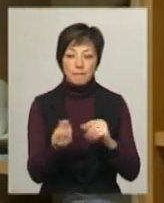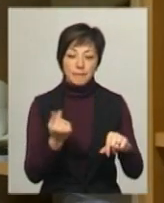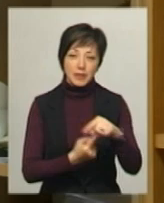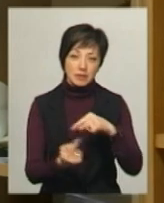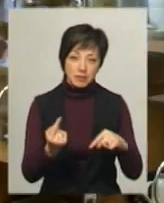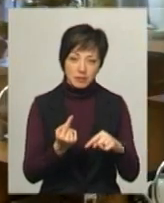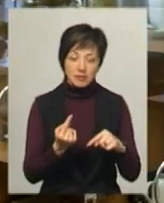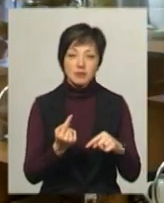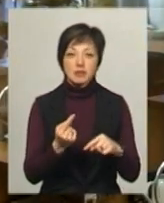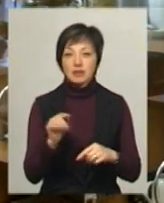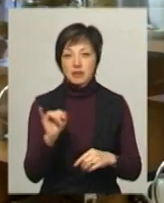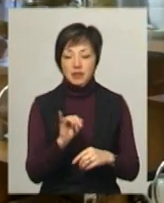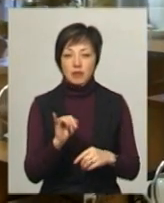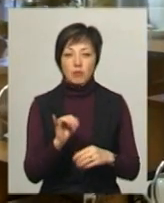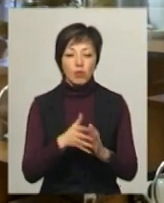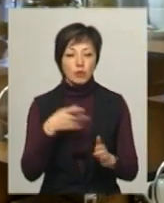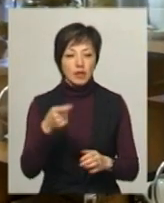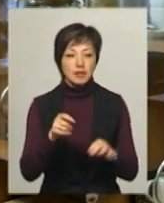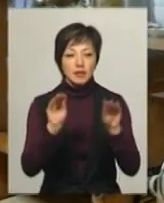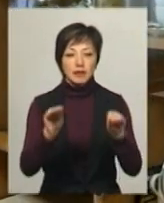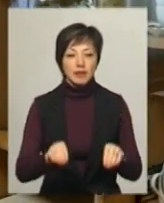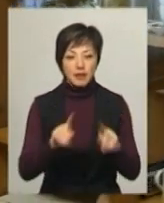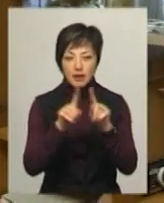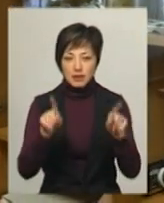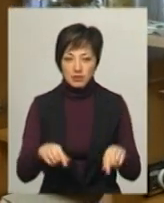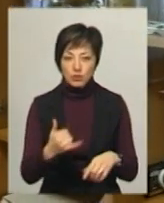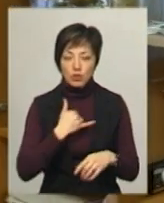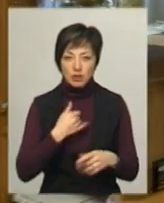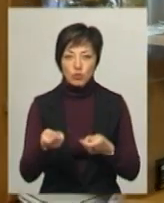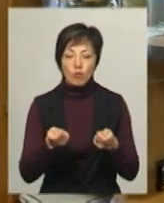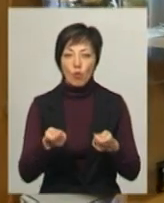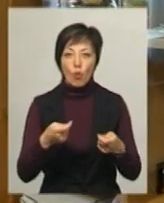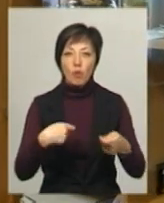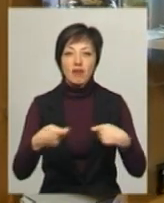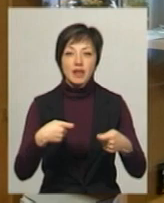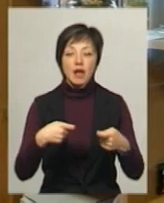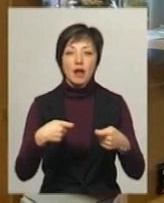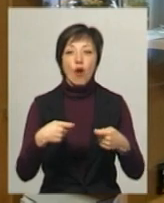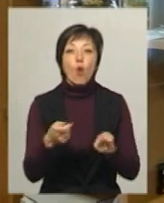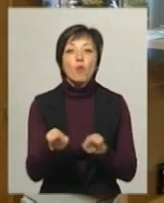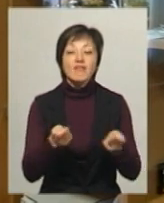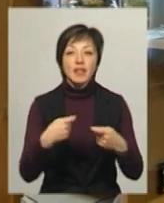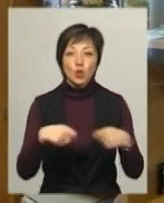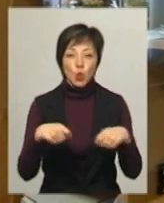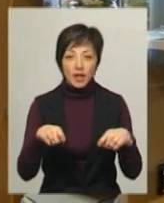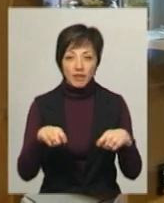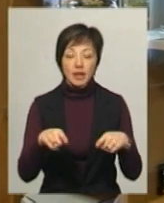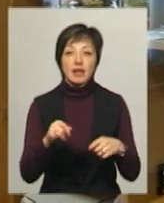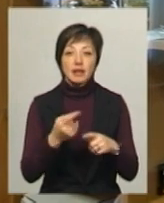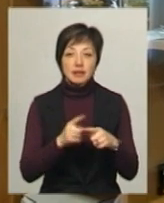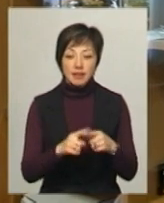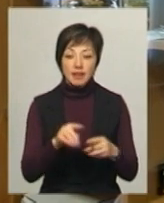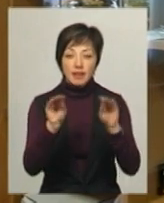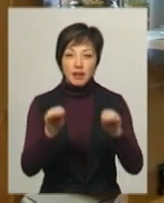підприємництво. Тоді ще подається декларація, от саме до нас в управлінні торгівлі. Декларація відповідності вона називається, через